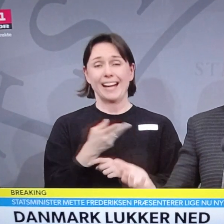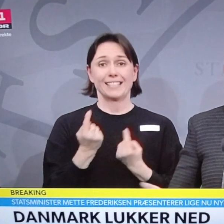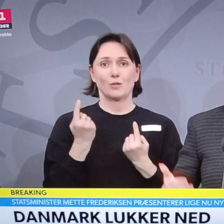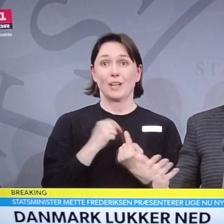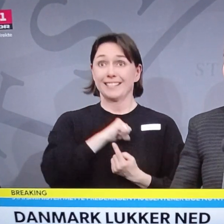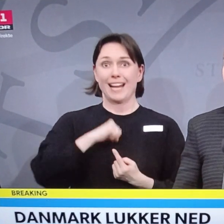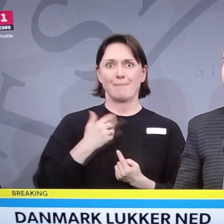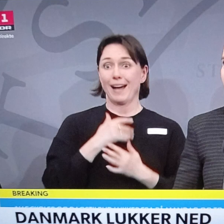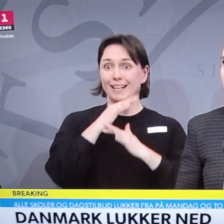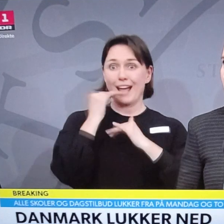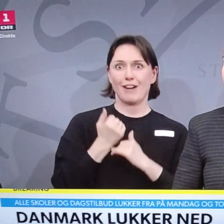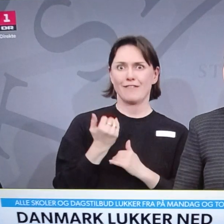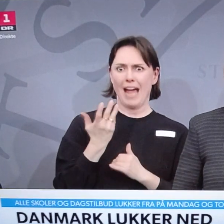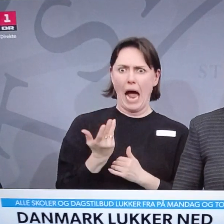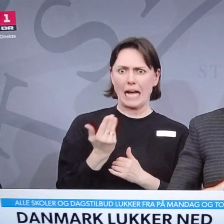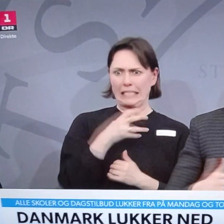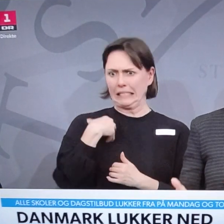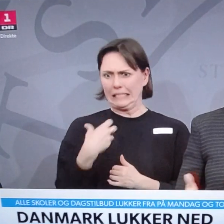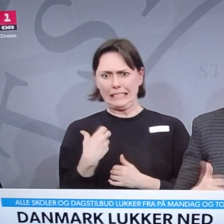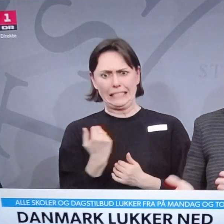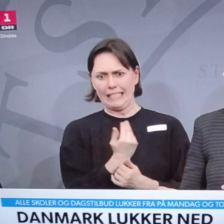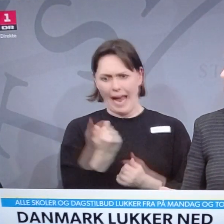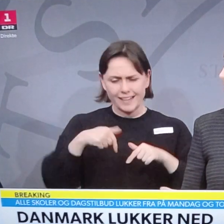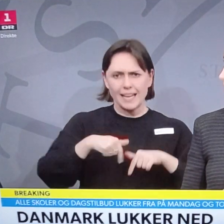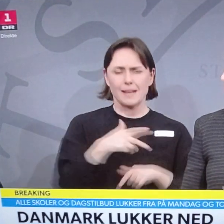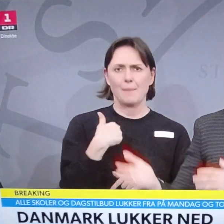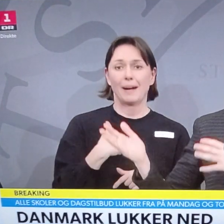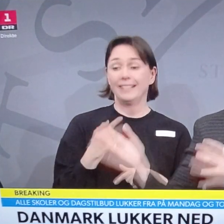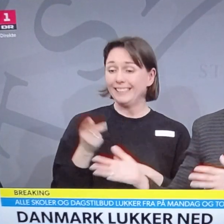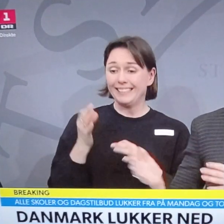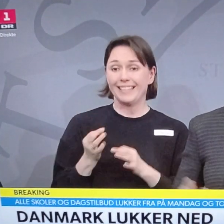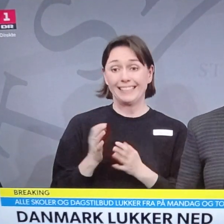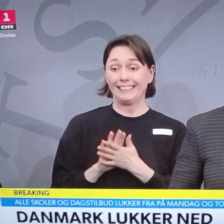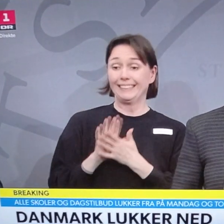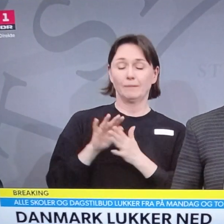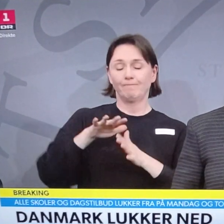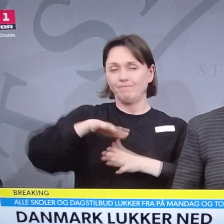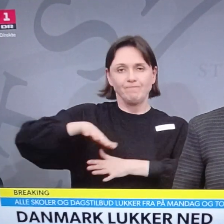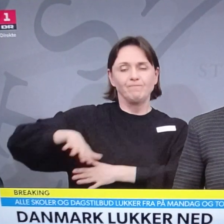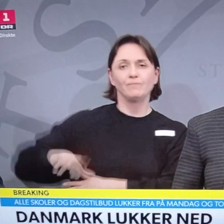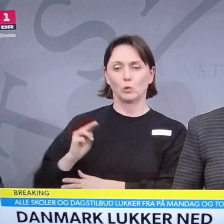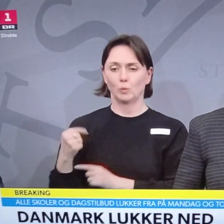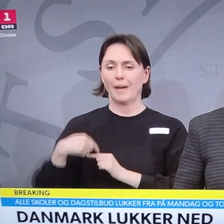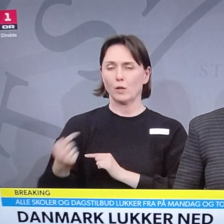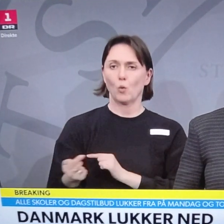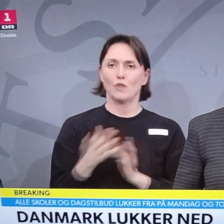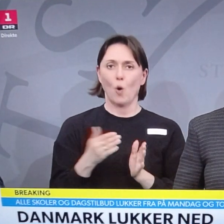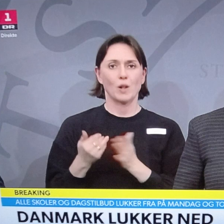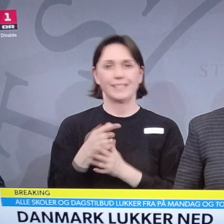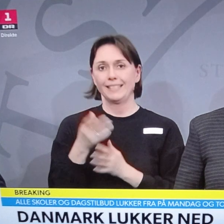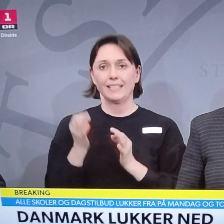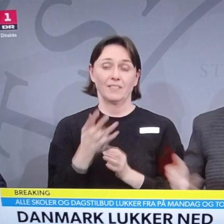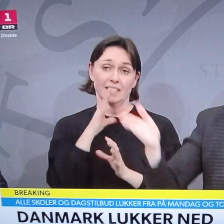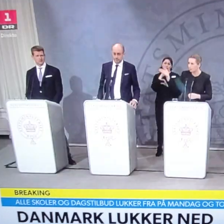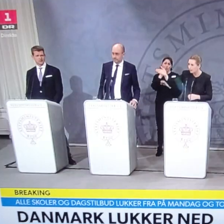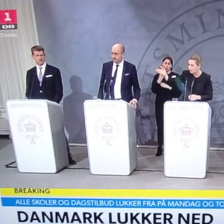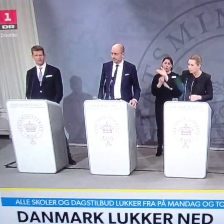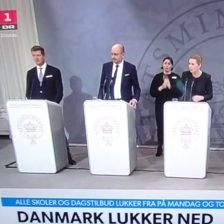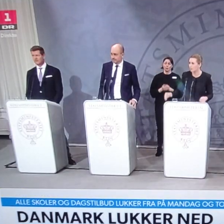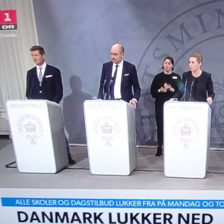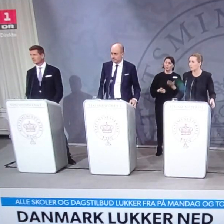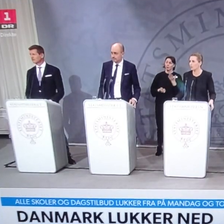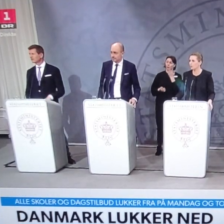glad for, vi har meget af i Danmark, det bliver man nødt til at lægge til sidde i en periode af hensyn til det, vi står og taler om i aften. Ja,